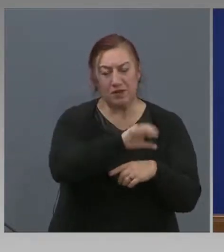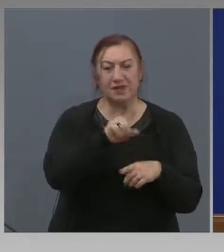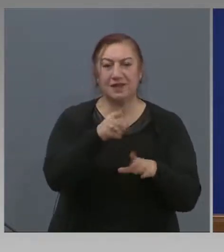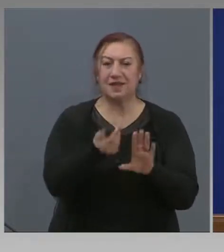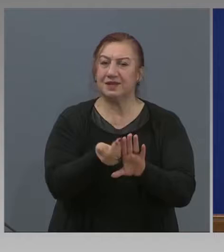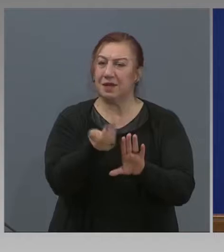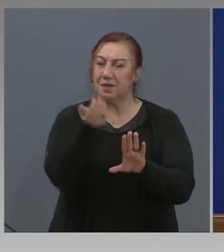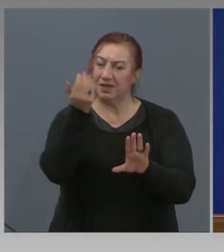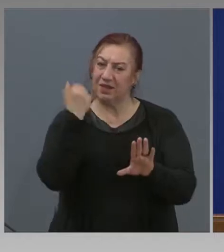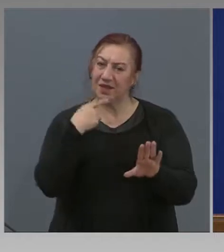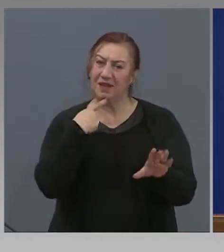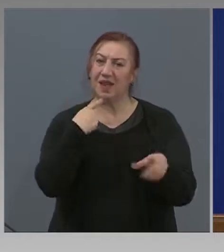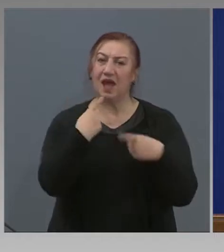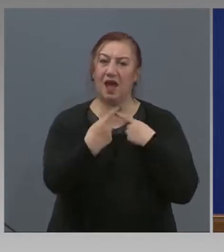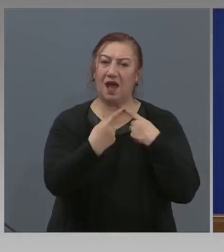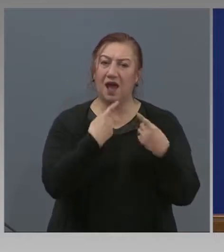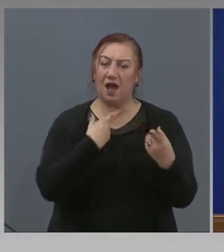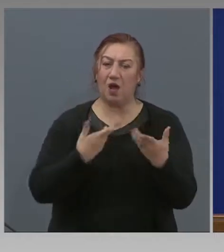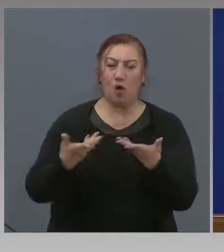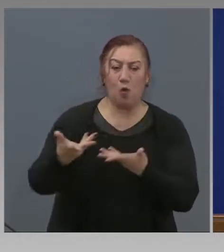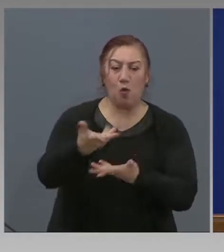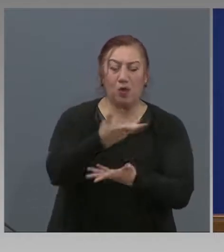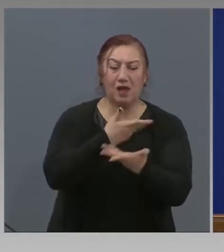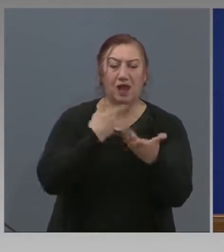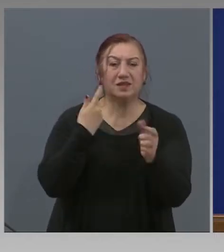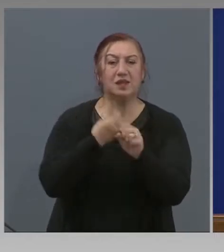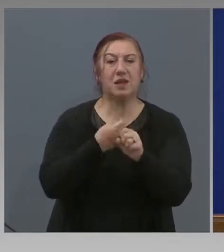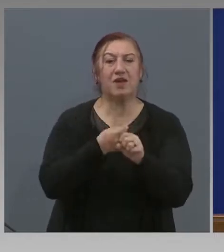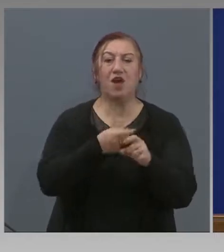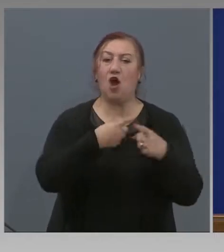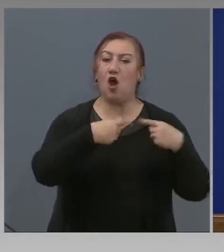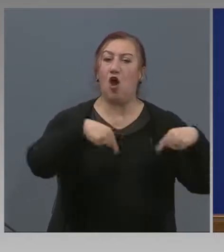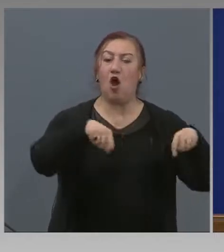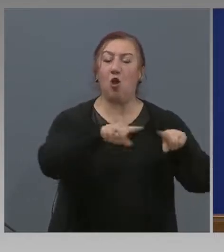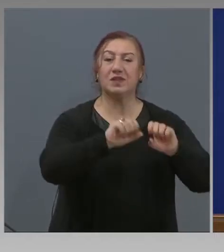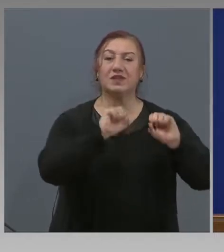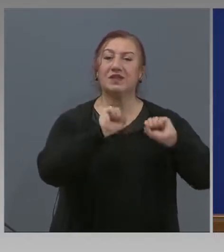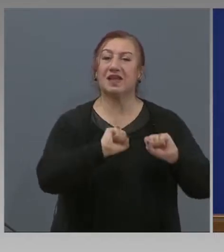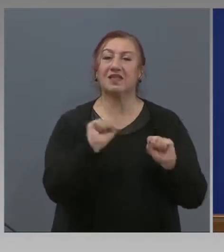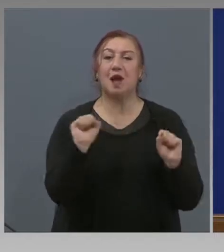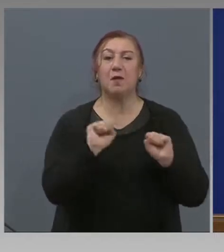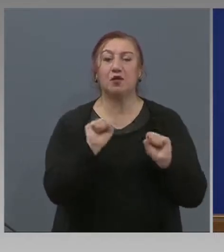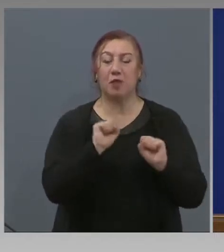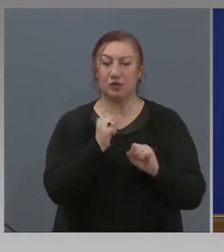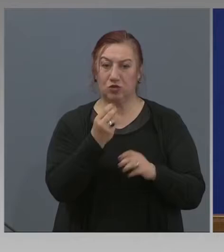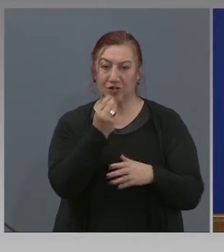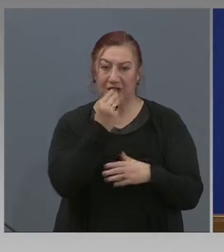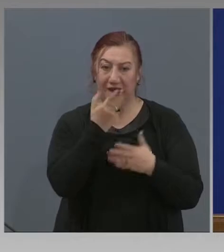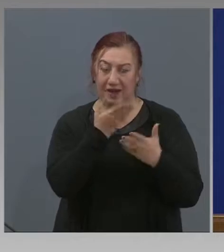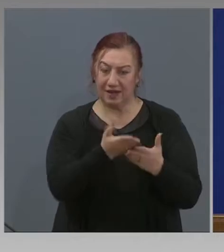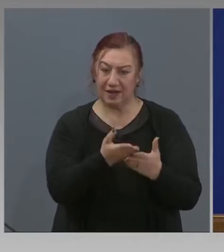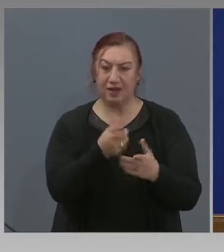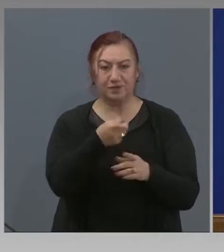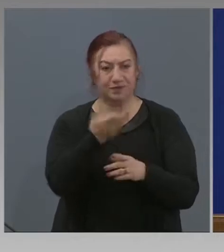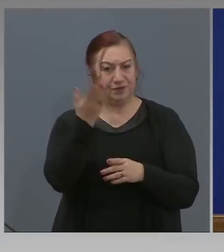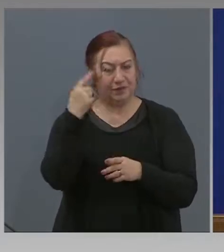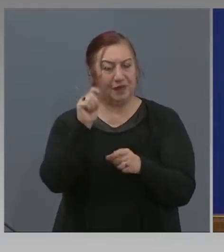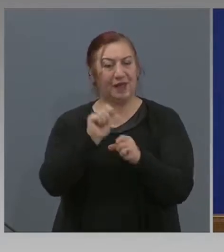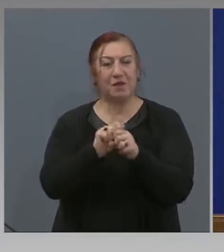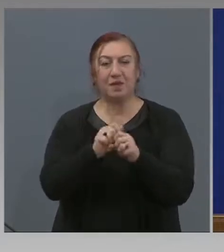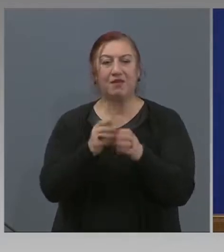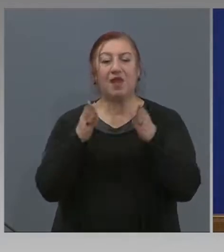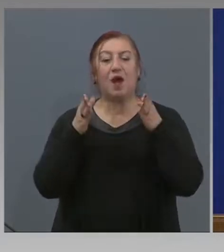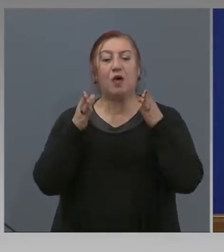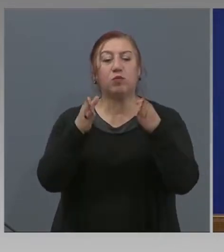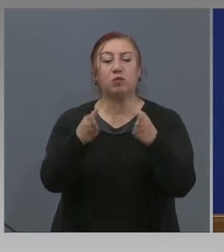комуникация беше проведена от областни дирекции по безопасност на храните. Тя бе направена в посока